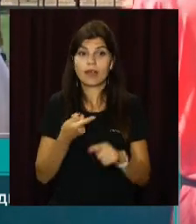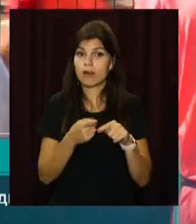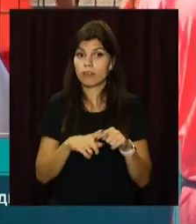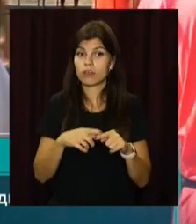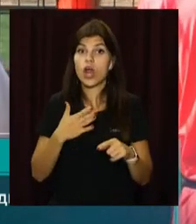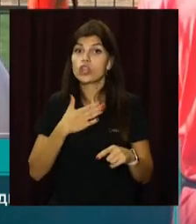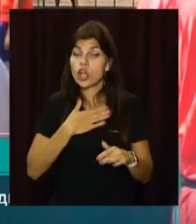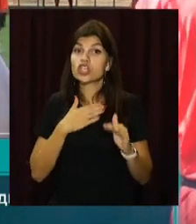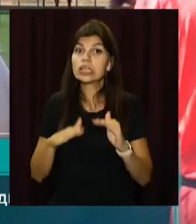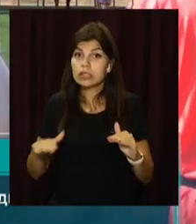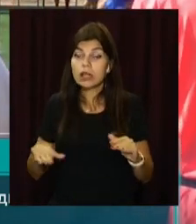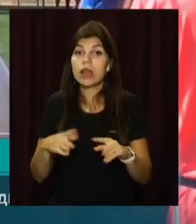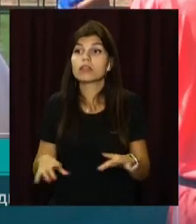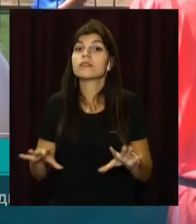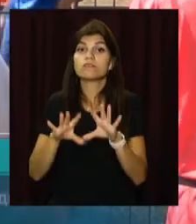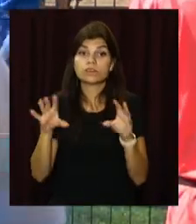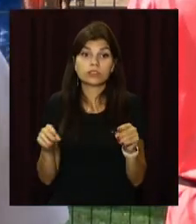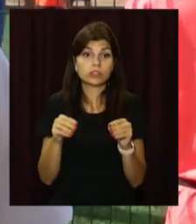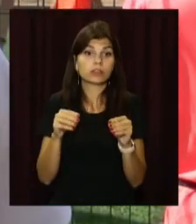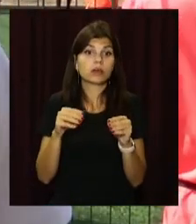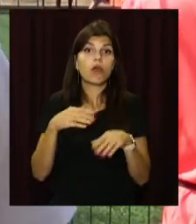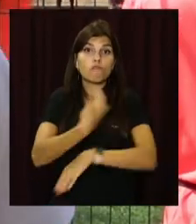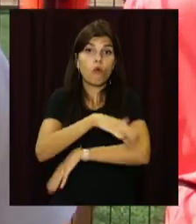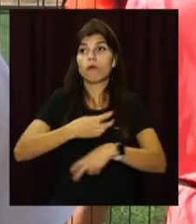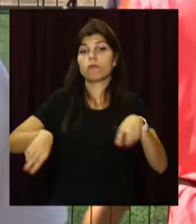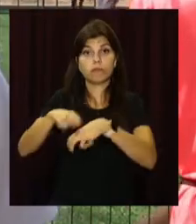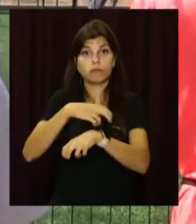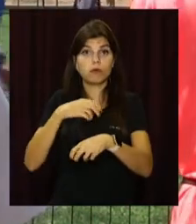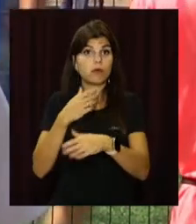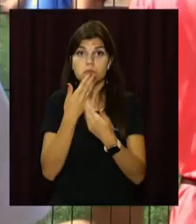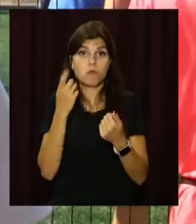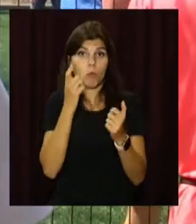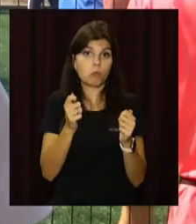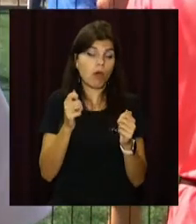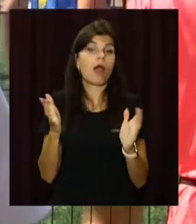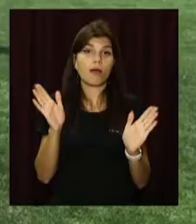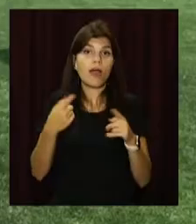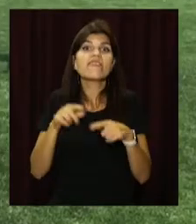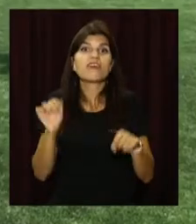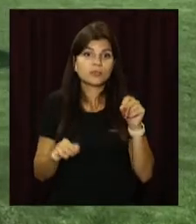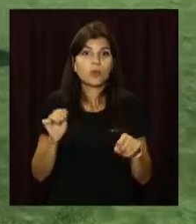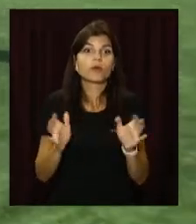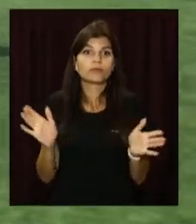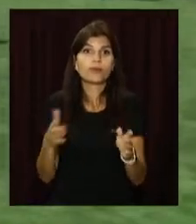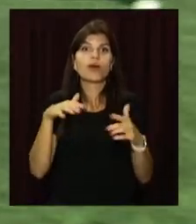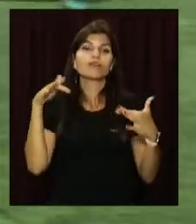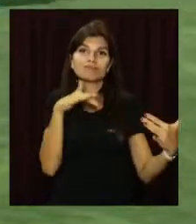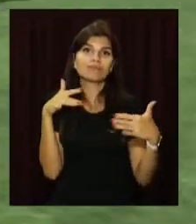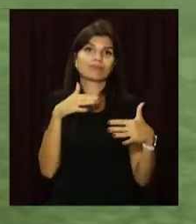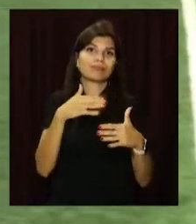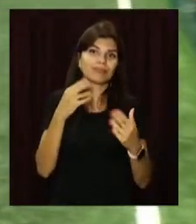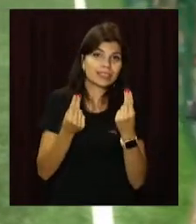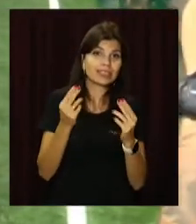наші діти, вони всі виходять із дворів. І отака можливість і проведення такого турніру, може